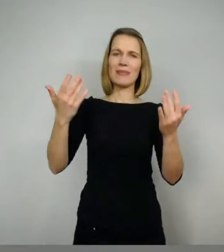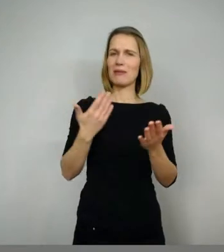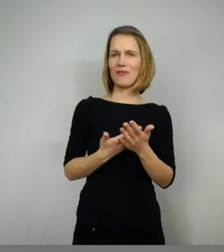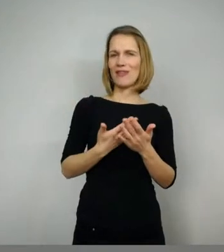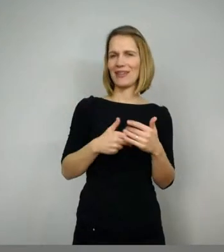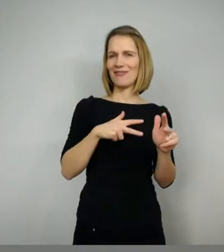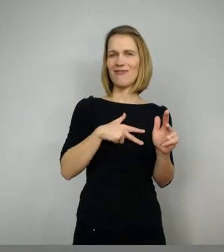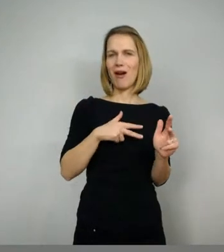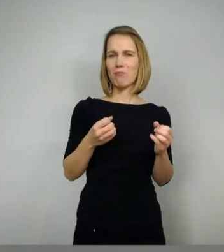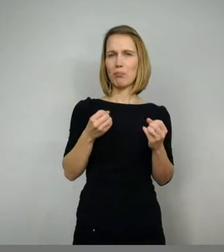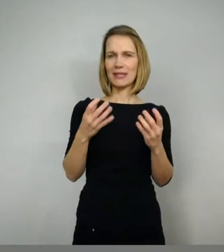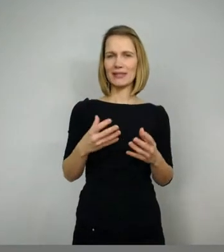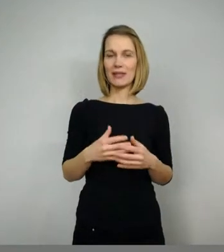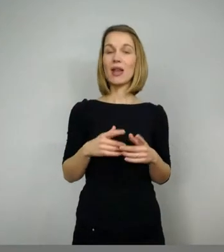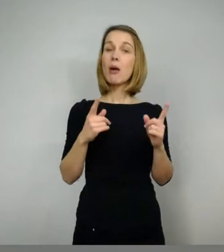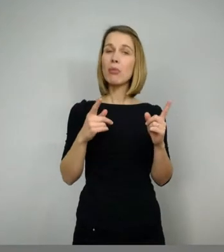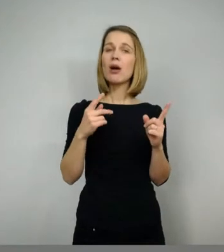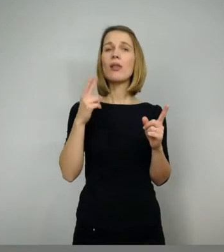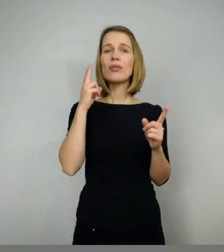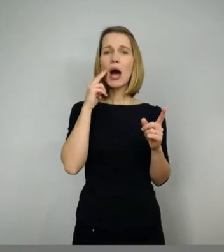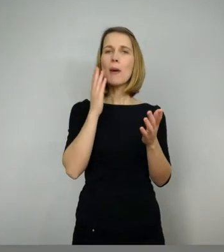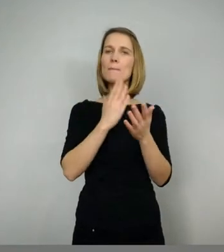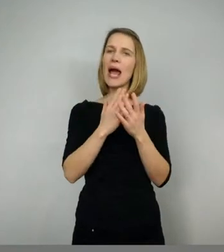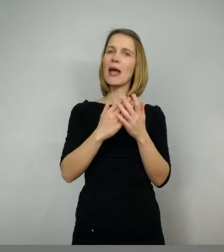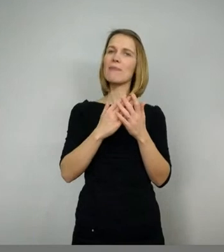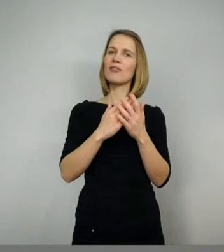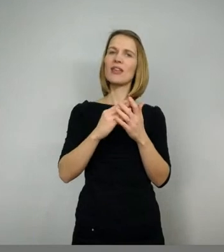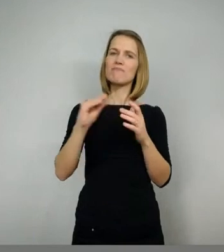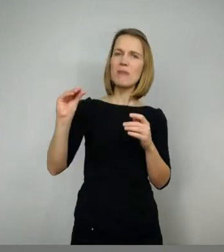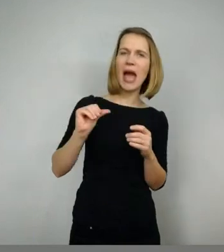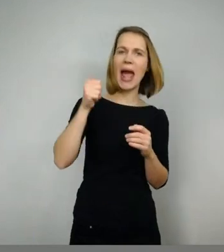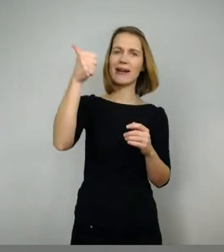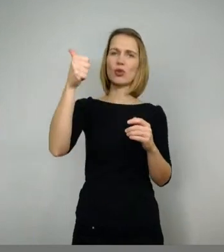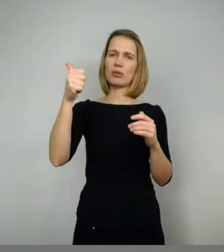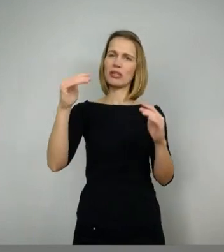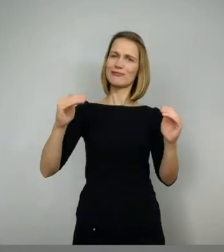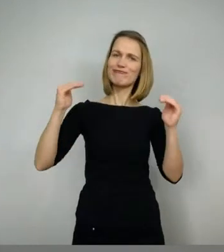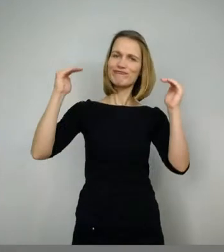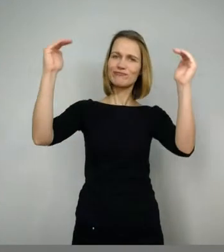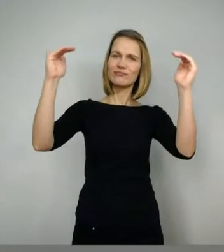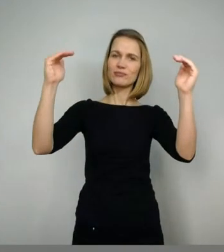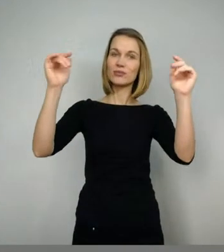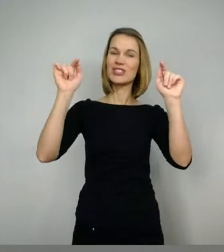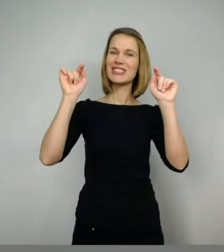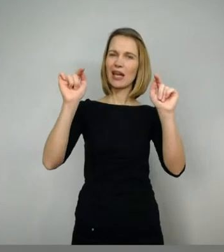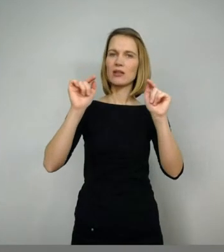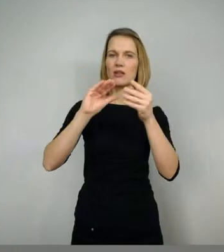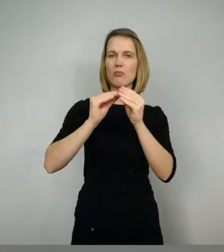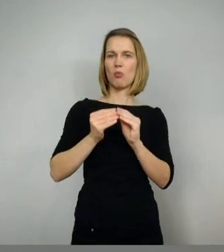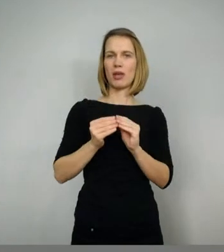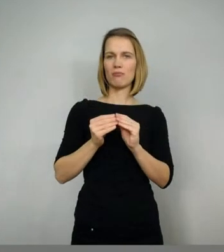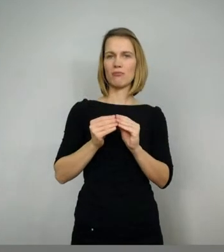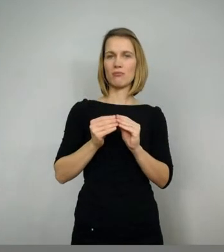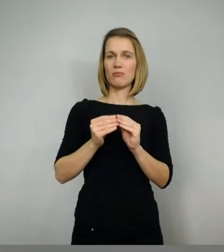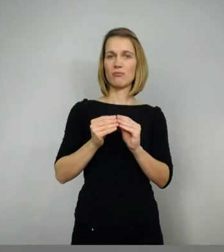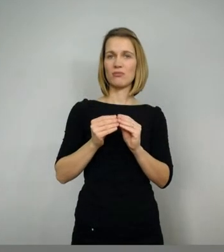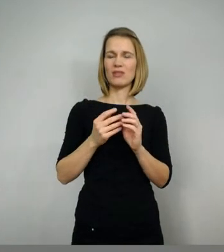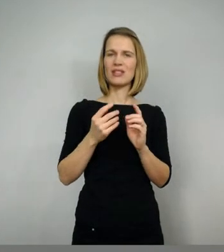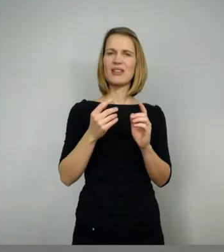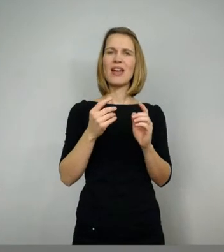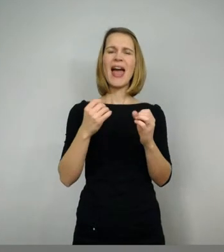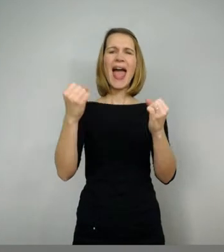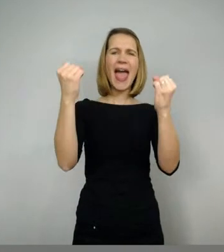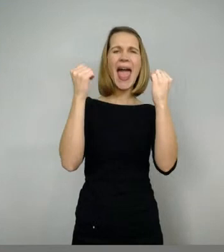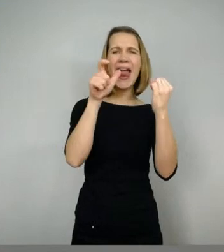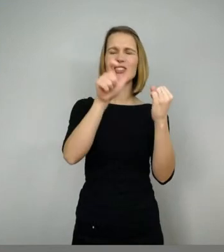das nennen wir Exorbitanz und diese Exorbitanz ist letztendlich das Problem des Helden, denn er ist so drüber, so außergewöhnlich,